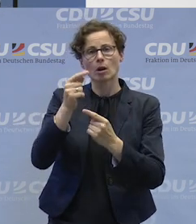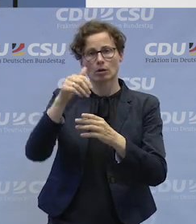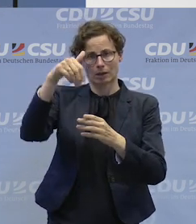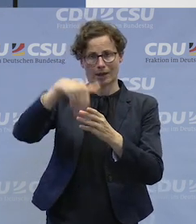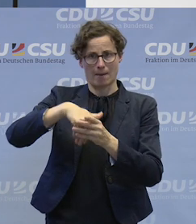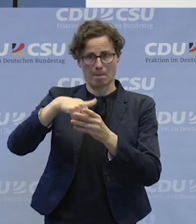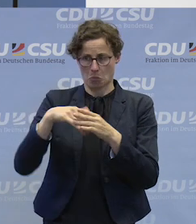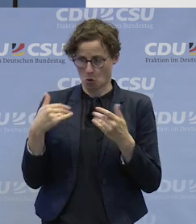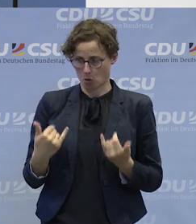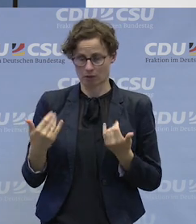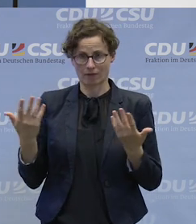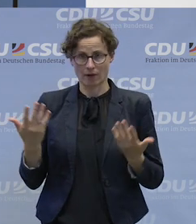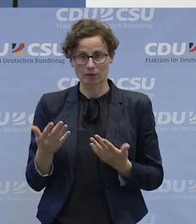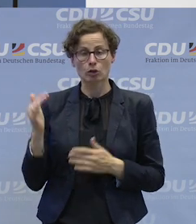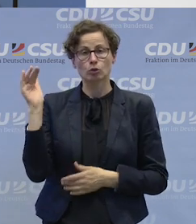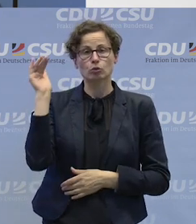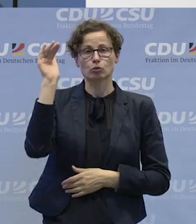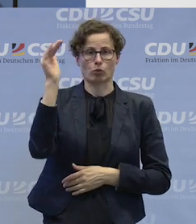Zukunft aussehen?